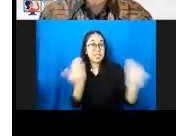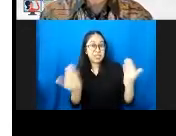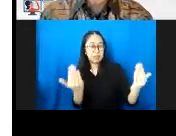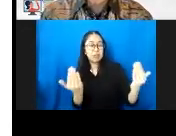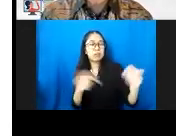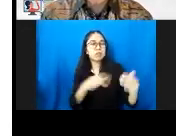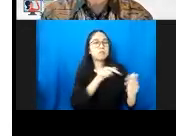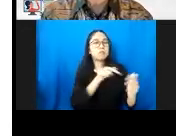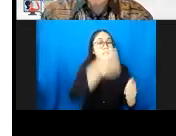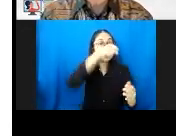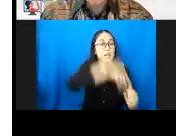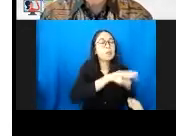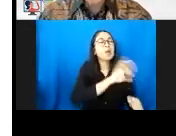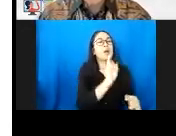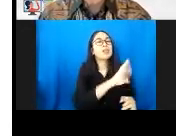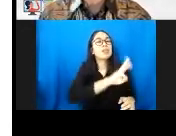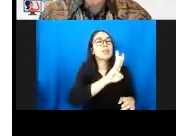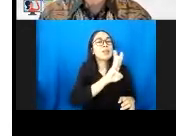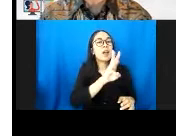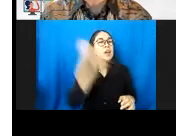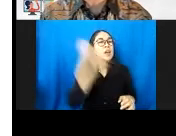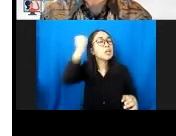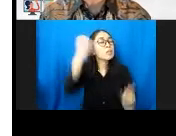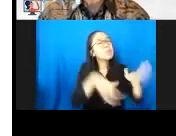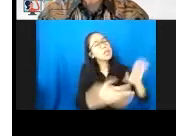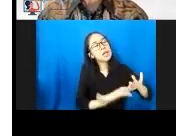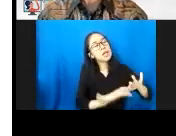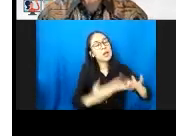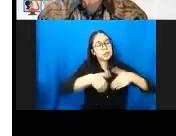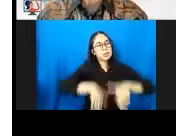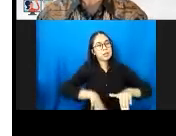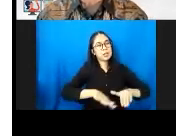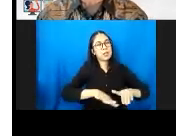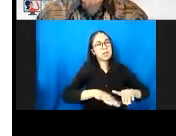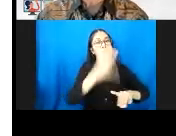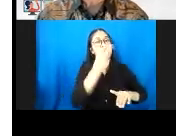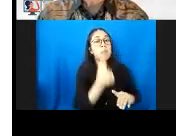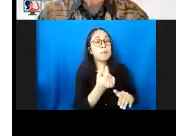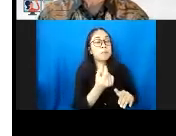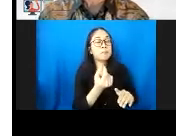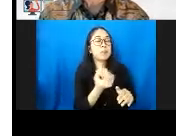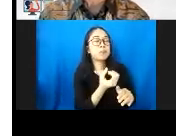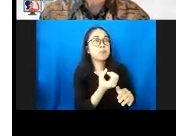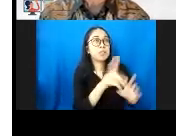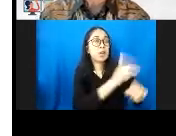3 kematian ibu pada 100 ribu persalinan. Artinya kita 100 kali lebih